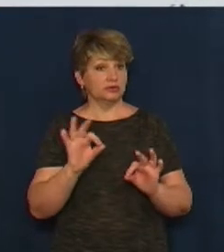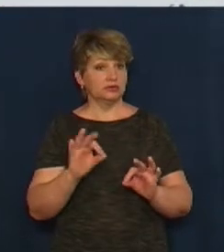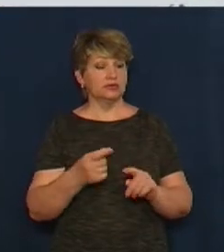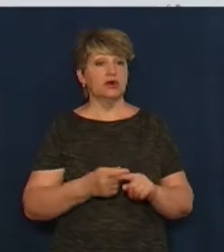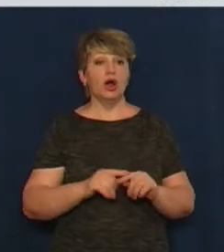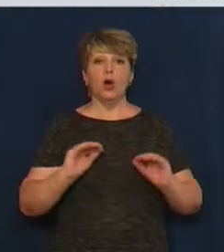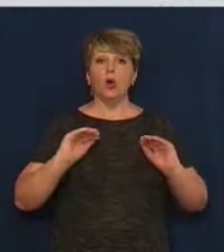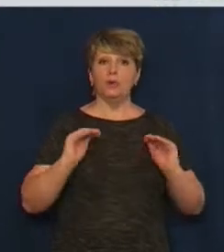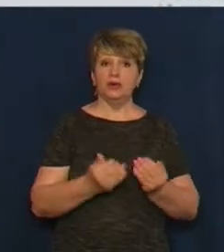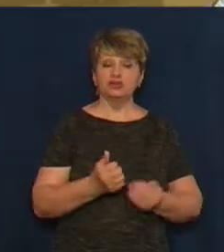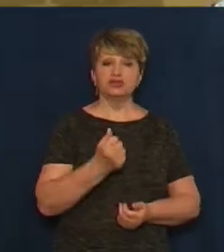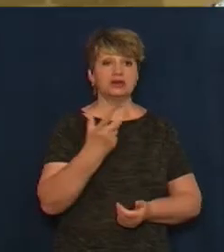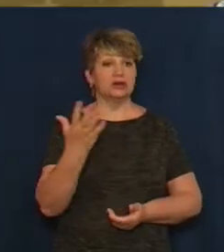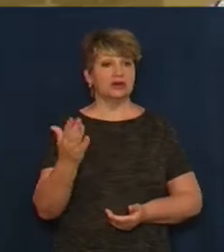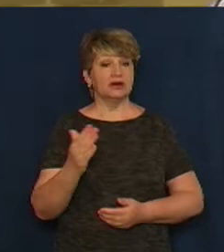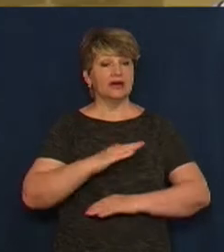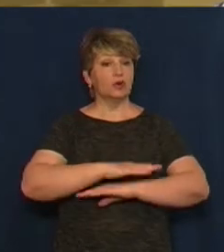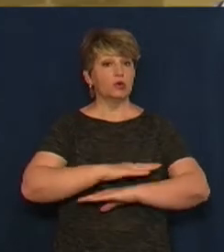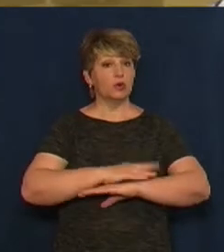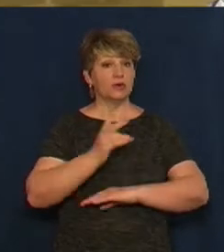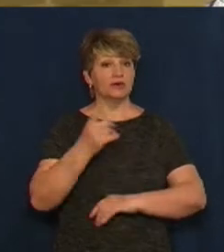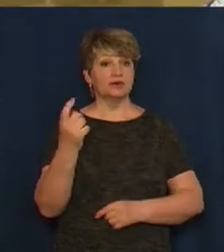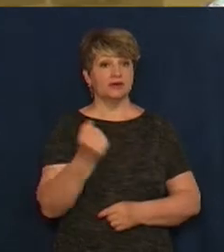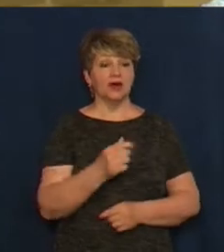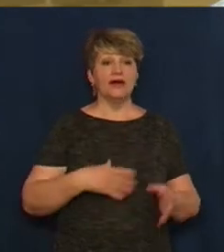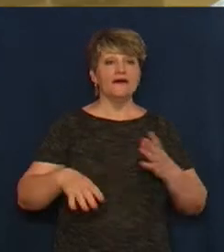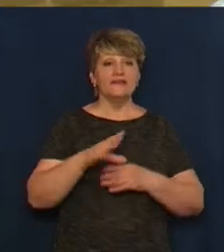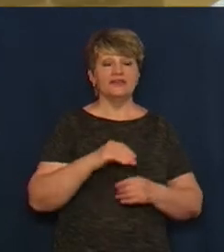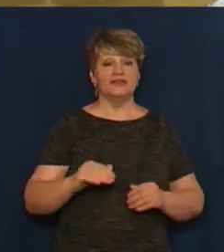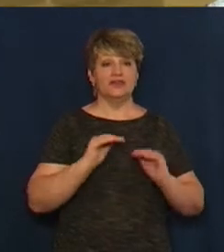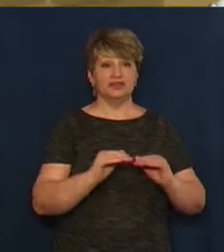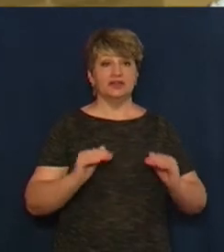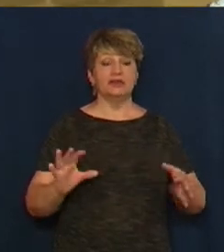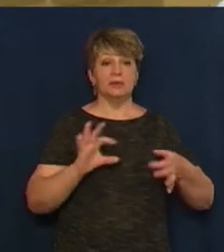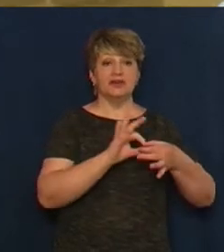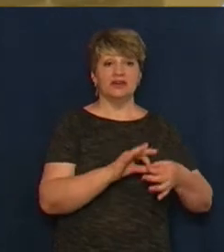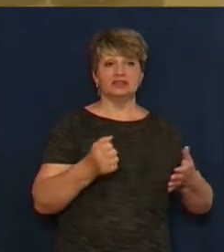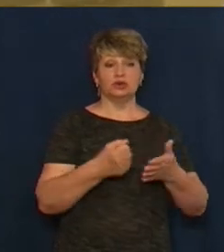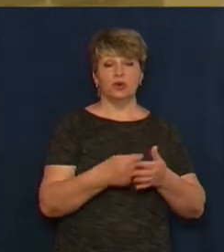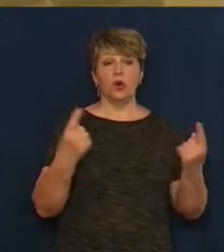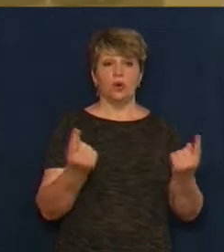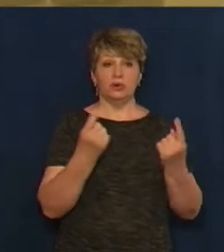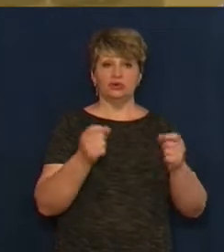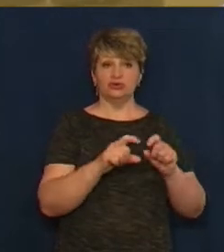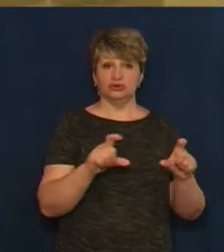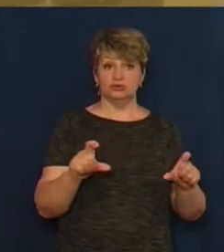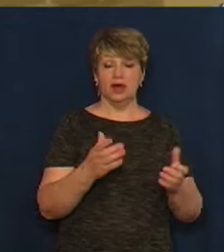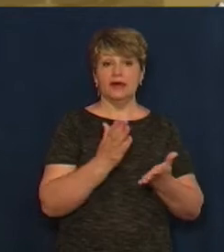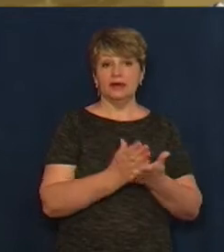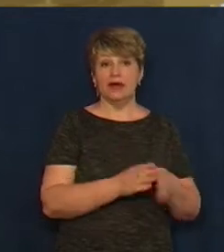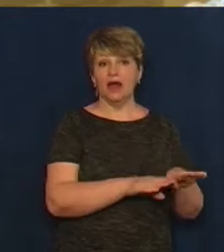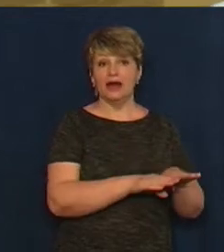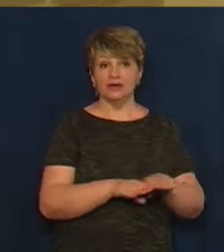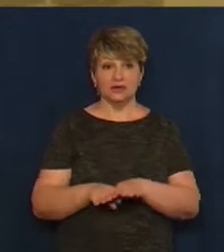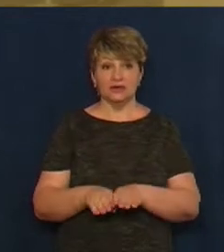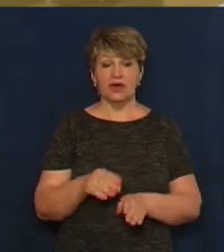і кількість уроків на тиждень. Всі діти прив'язані до загальноосвітньої школи. Є початковий елементарний рівень. Як дитина прийшла